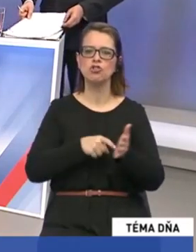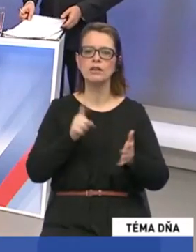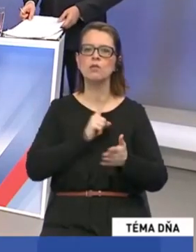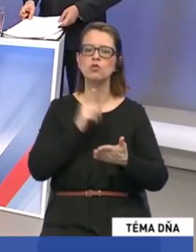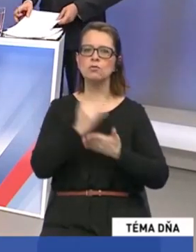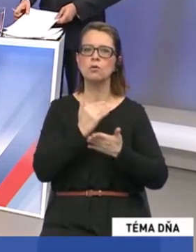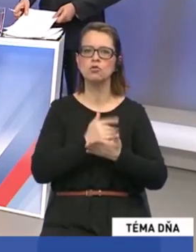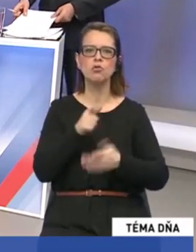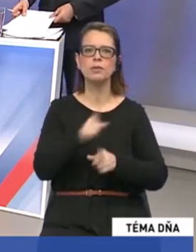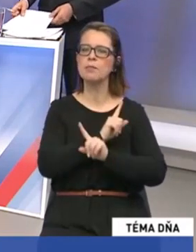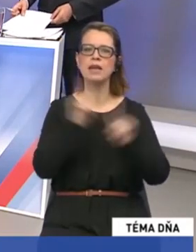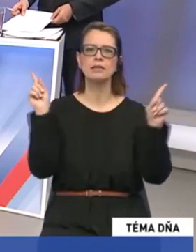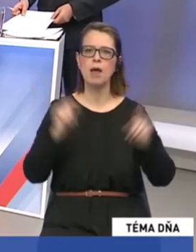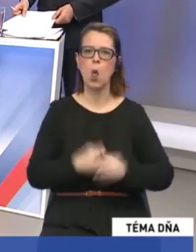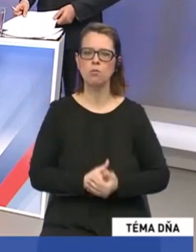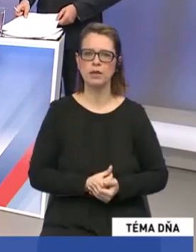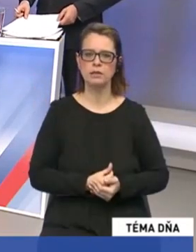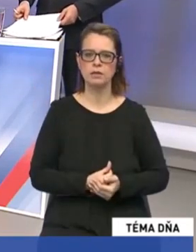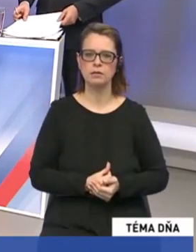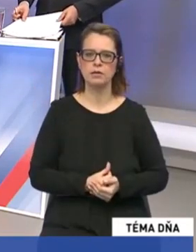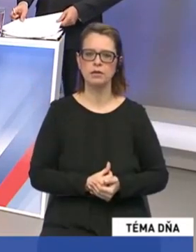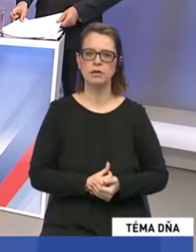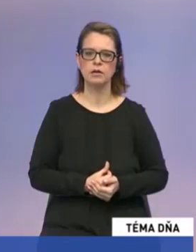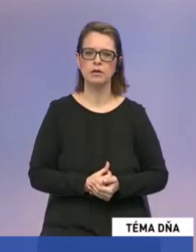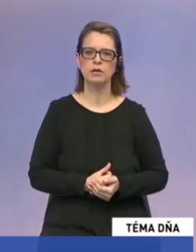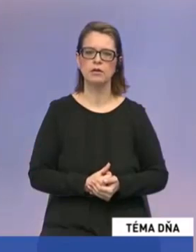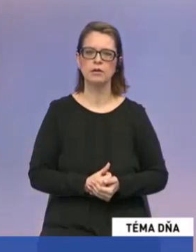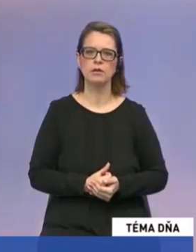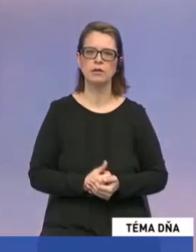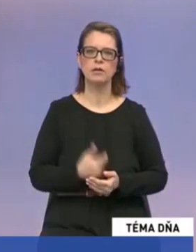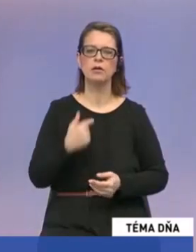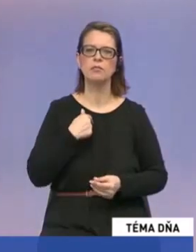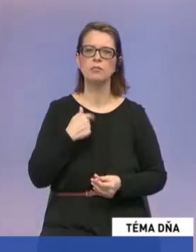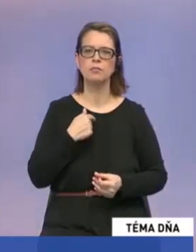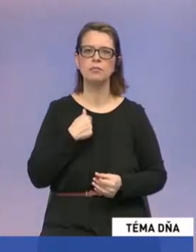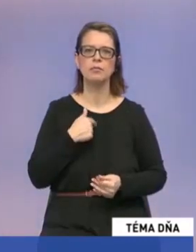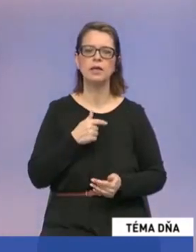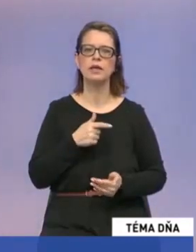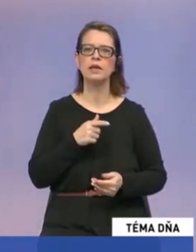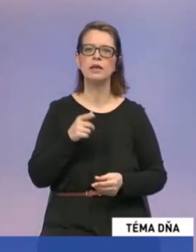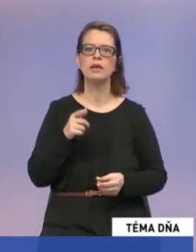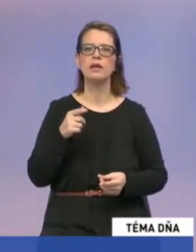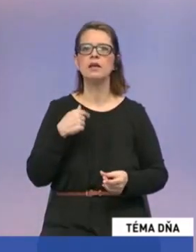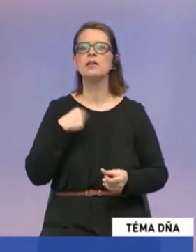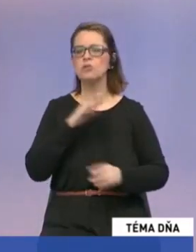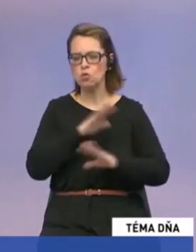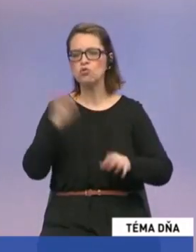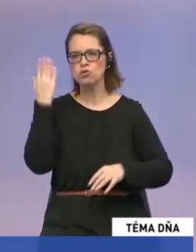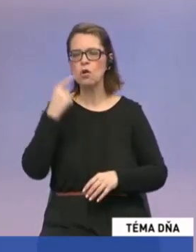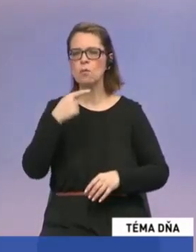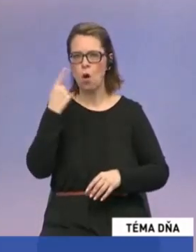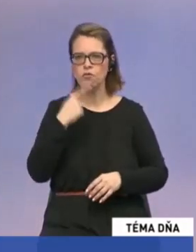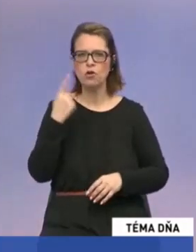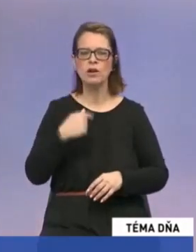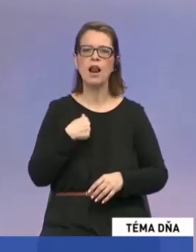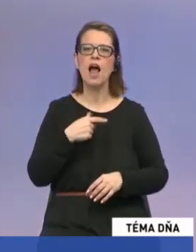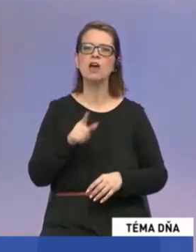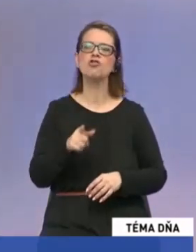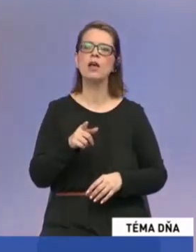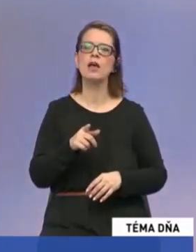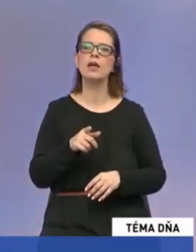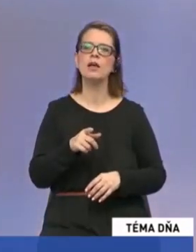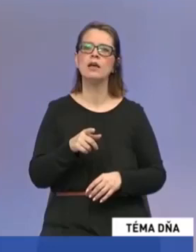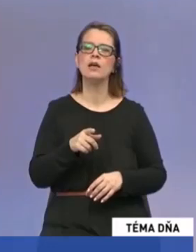programom? Čo by tam nesmelo byť? My sa vyhraniujeme, aby som povedala pozitívne, nie negatívne, takže preto som už aj pri predchádzajúcej otázke